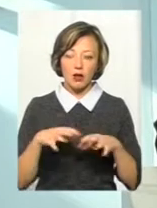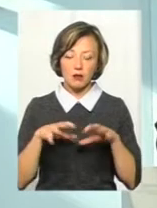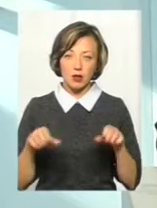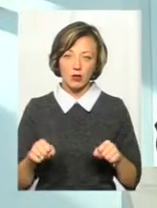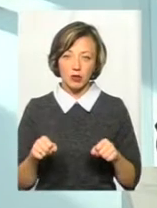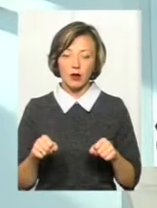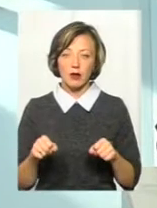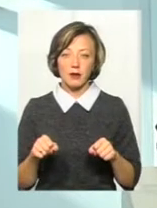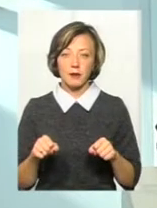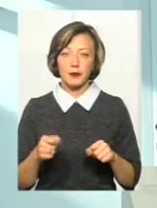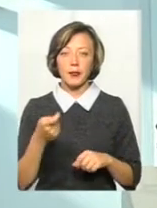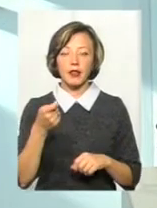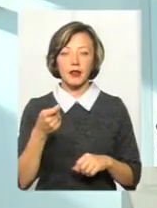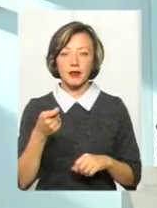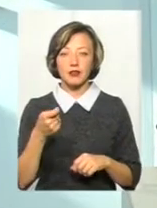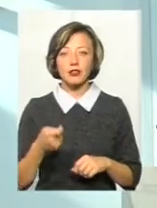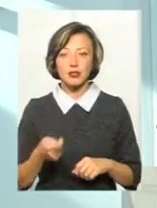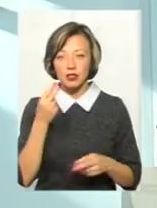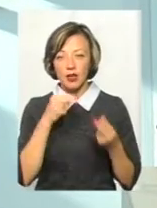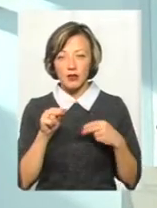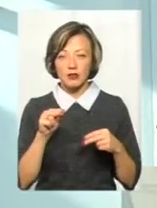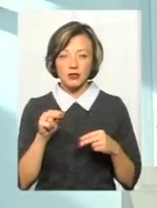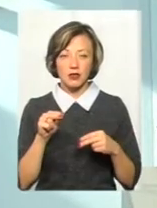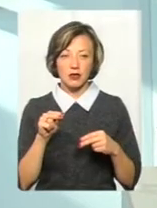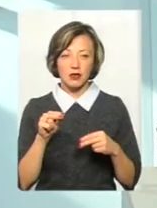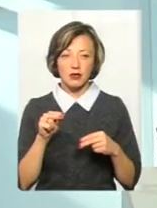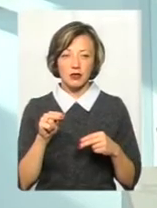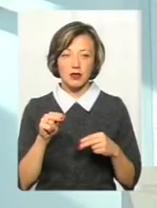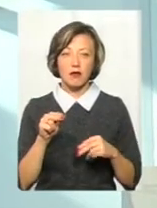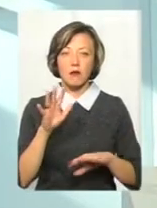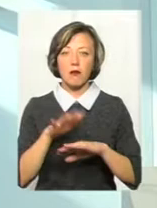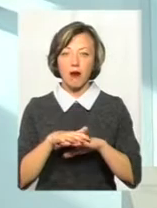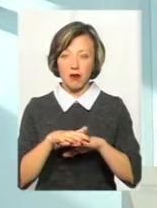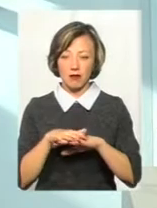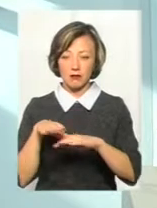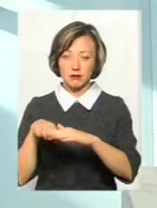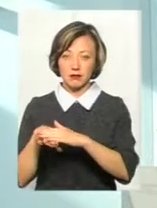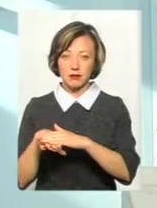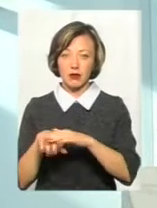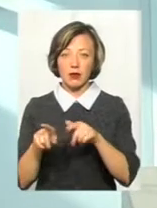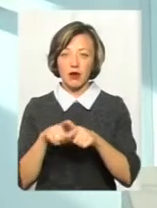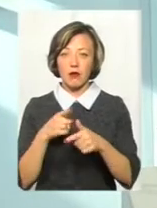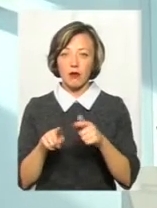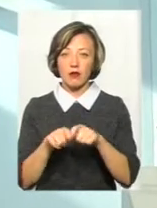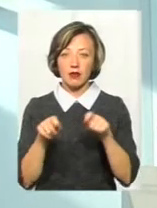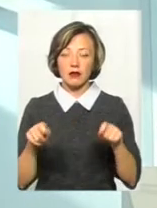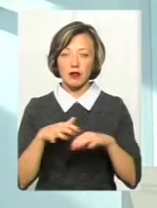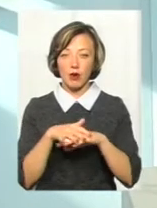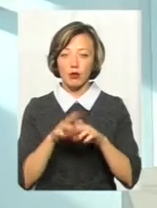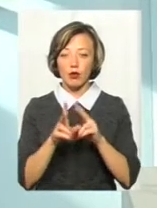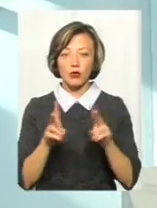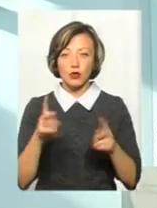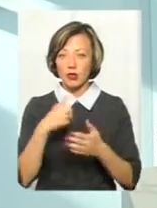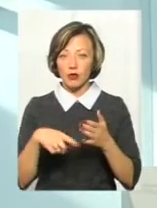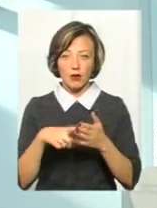дешевше навіть зняти ячейку в банку або відкрити рахунок, як хтось не